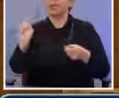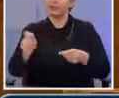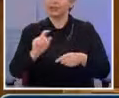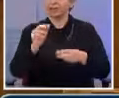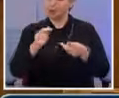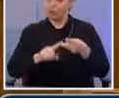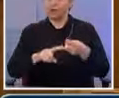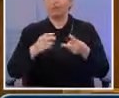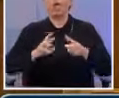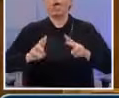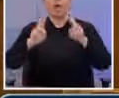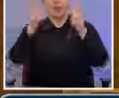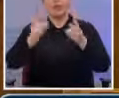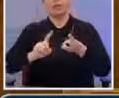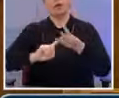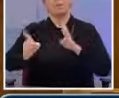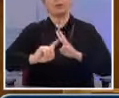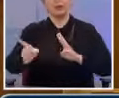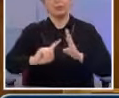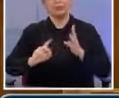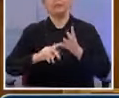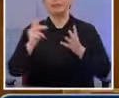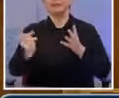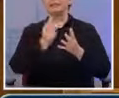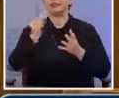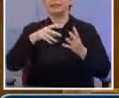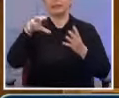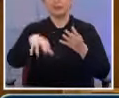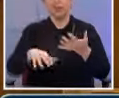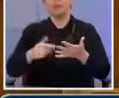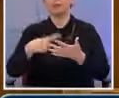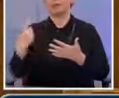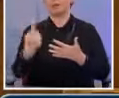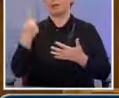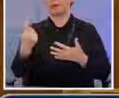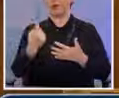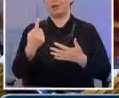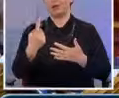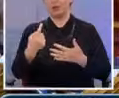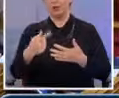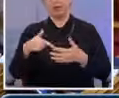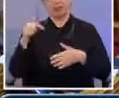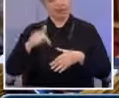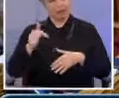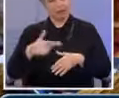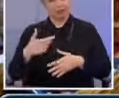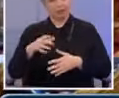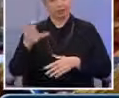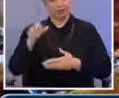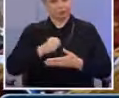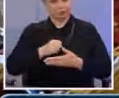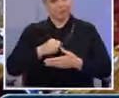η ενέργεια, οι μεταφορές, οι κοινωνικές υποδομές και το περιβάλλον. Θα χρησιμοποιήσουμε τα